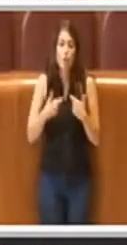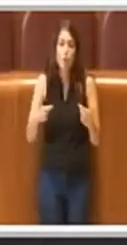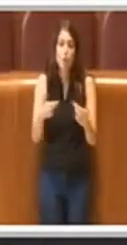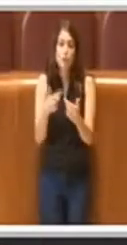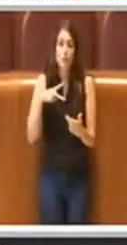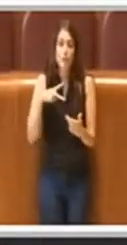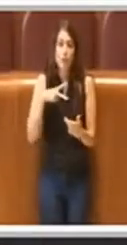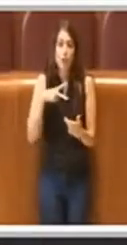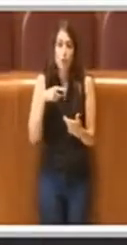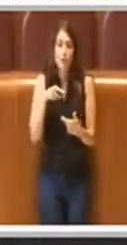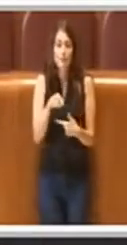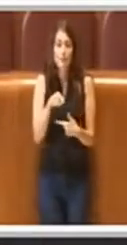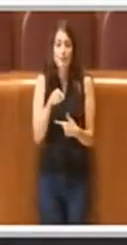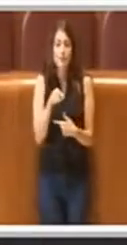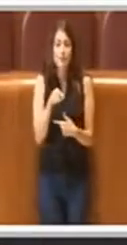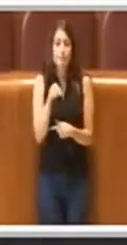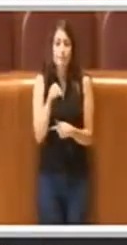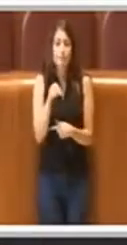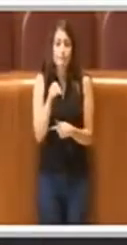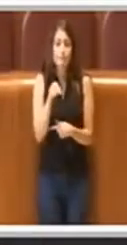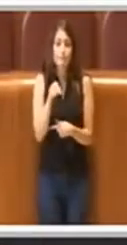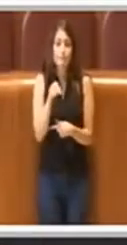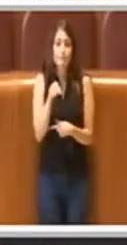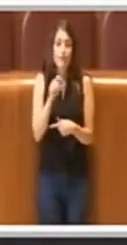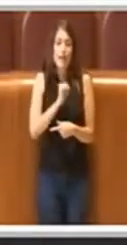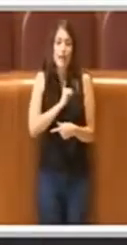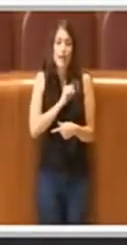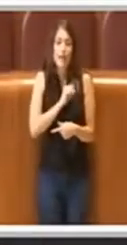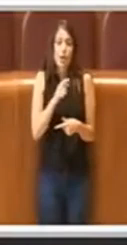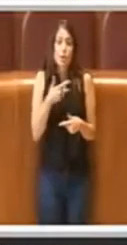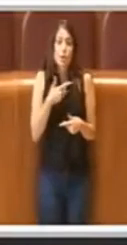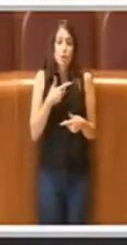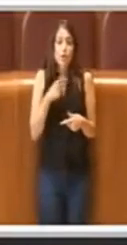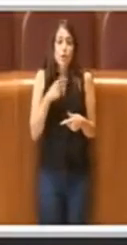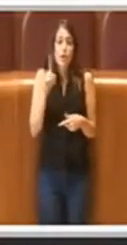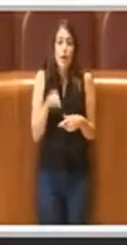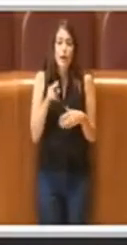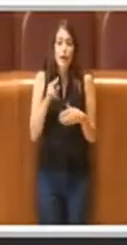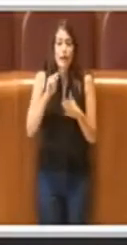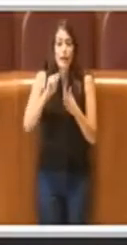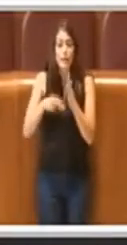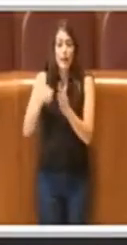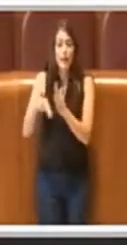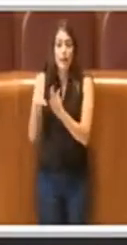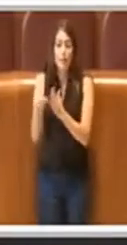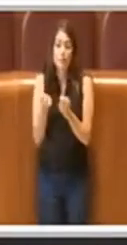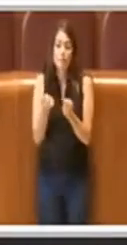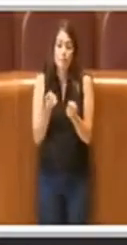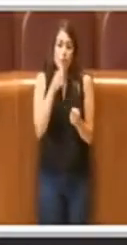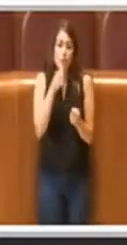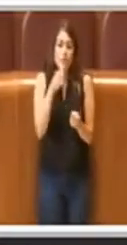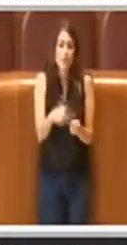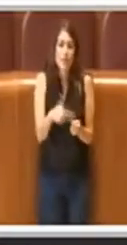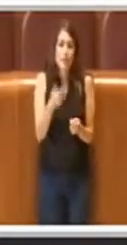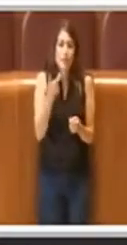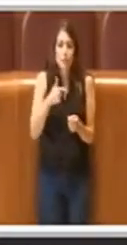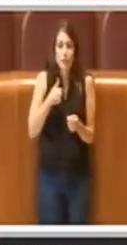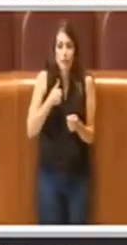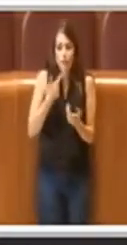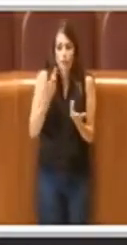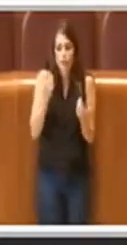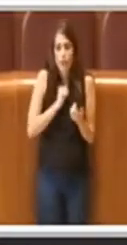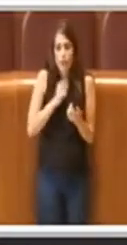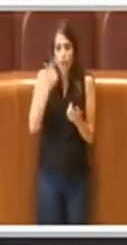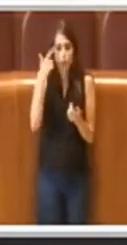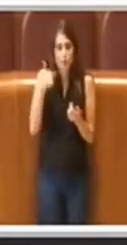credo che ci sia comunque anche poco da emendare perché per quanto ne sappia io, dal